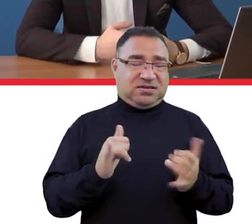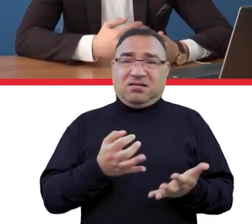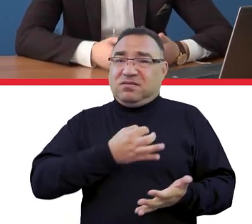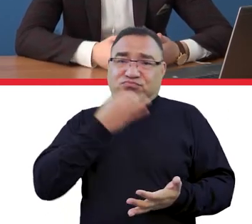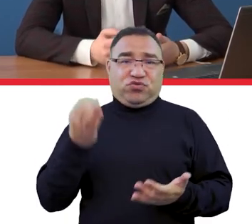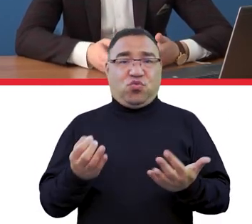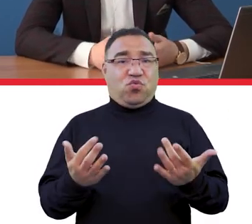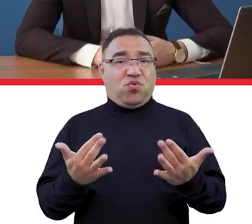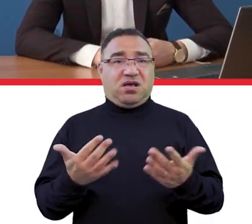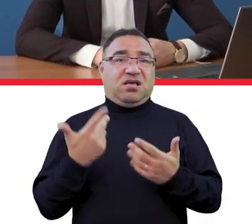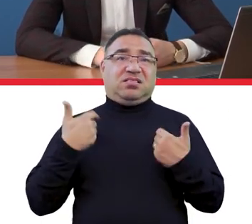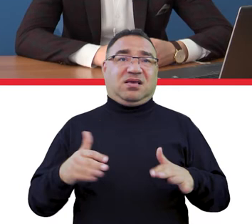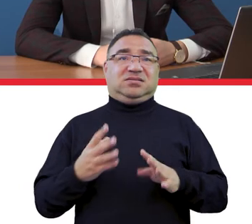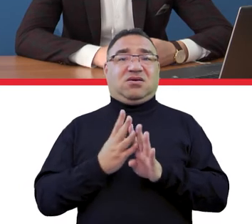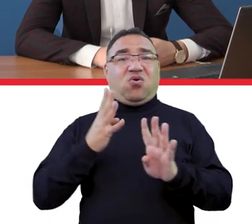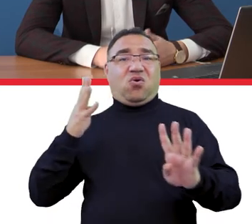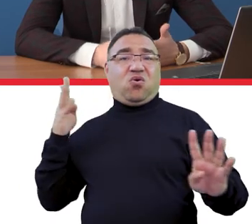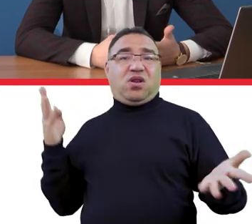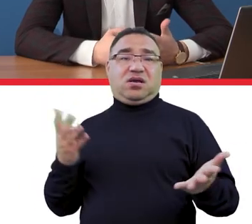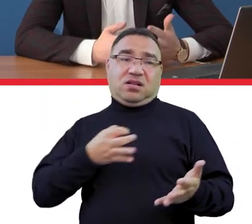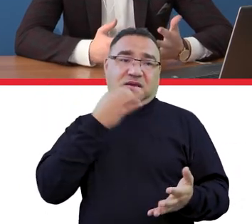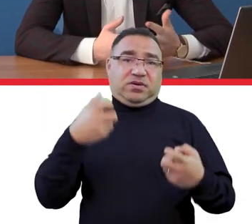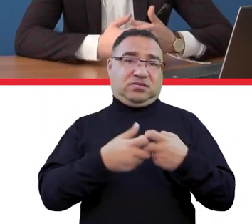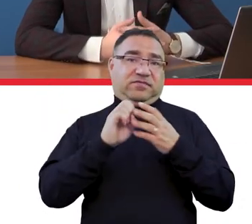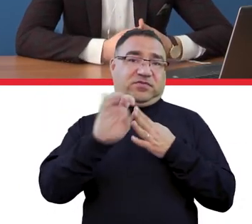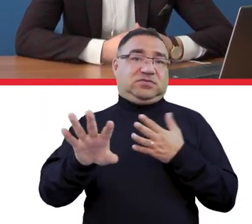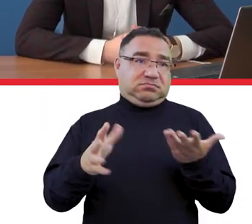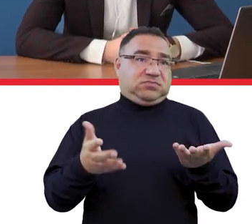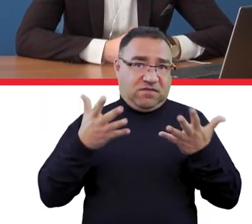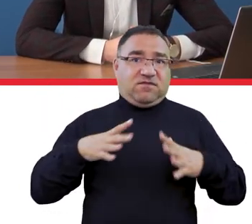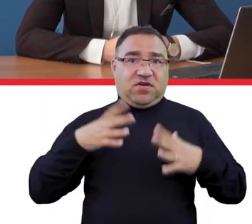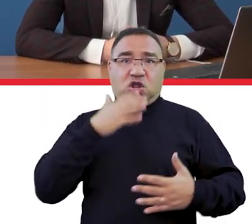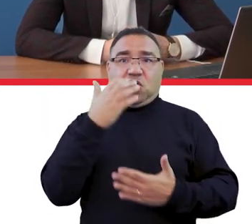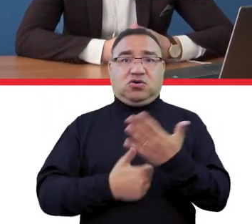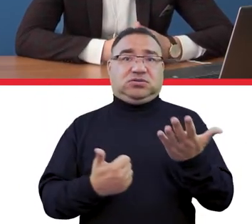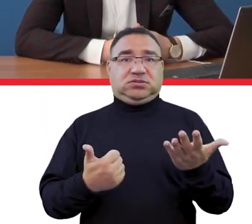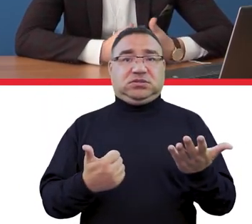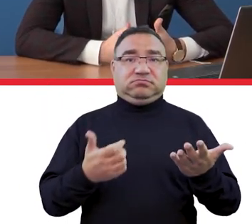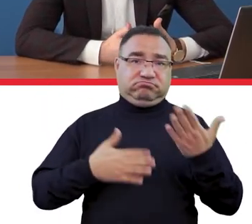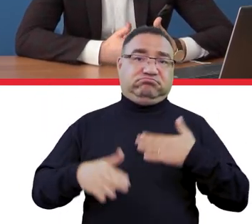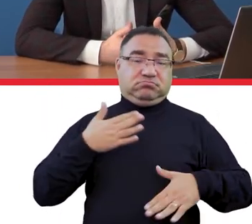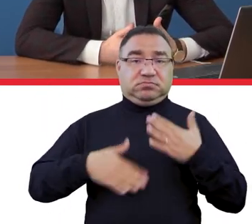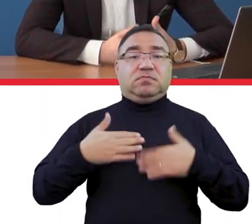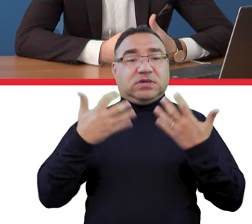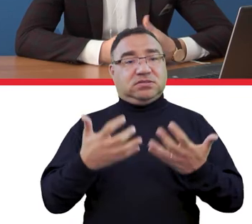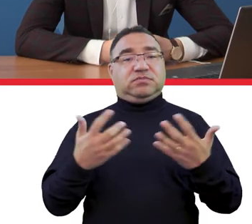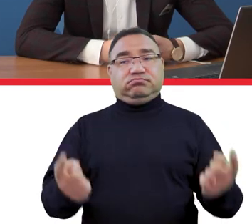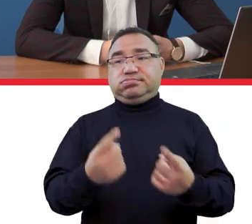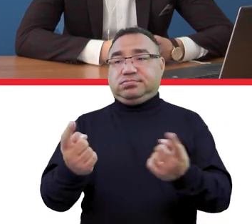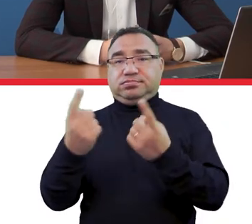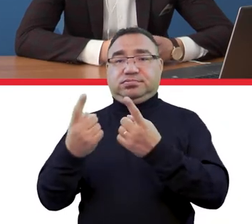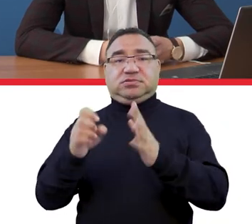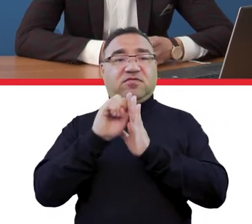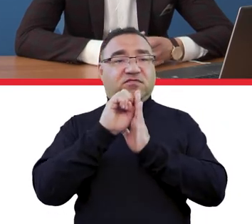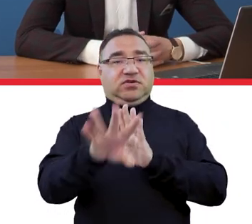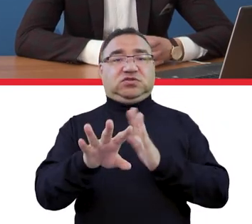coś łatwiej, a nie stać w kolejce, tylko wysłać to przez internet, to dajmy taką możliwość, cieszę się, że taka możliwość jest. My będziemy też promować możliwość